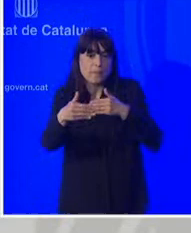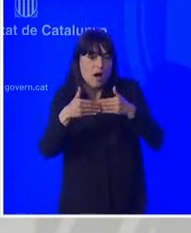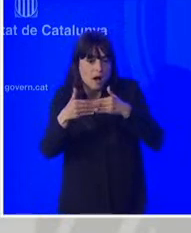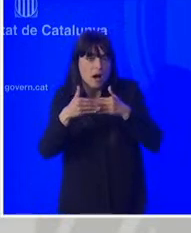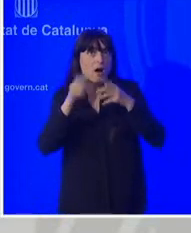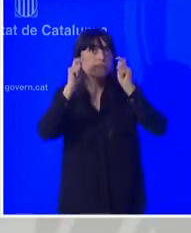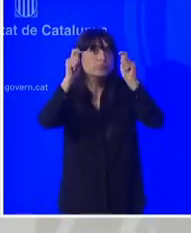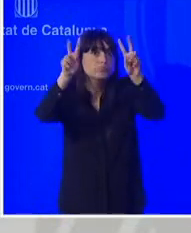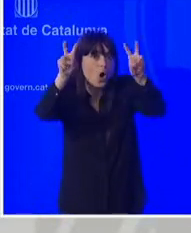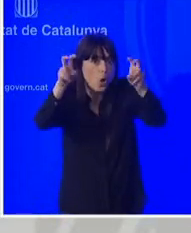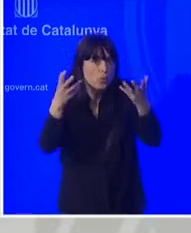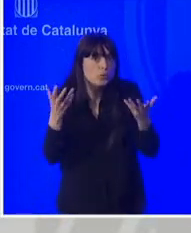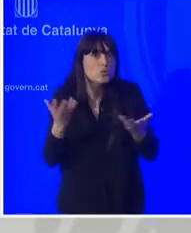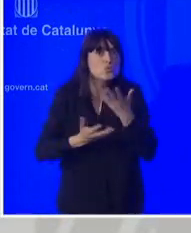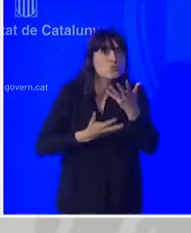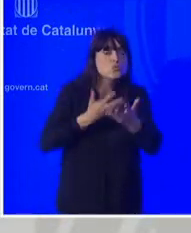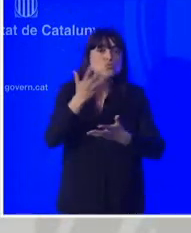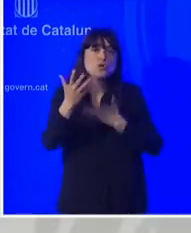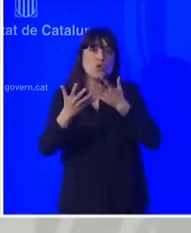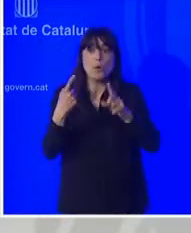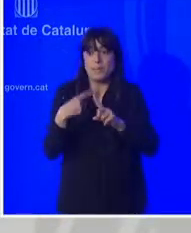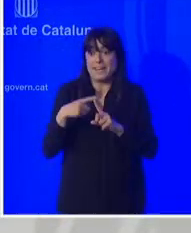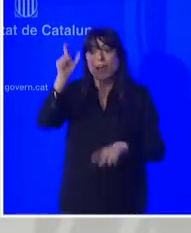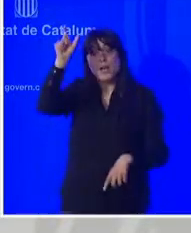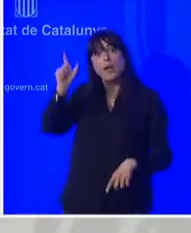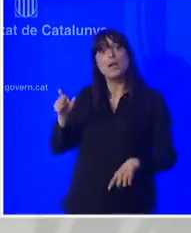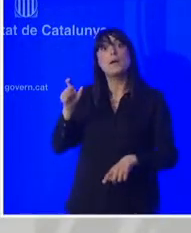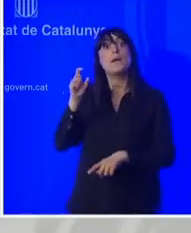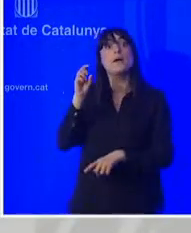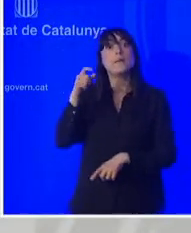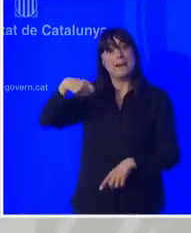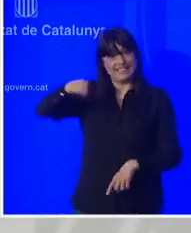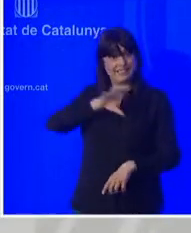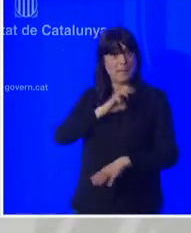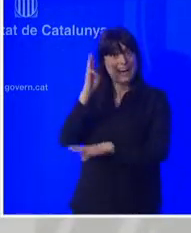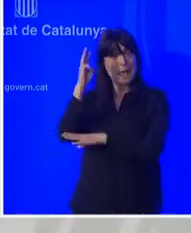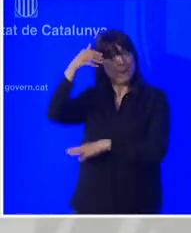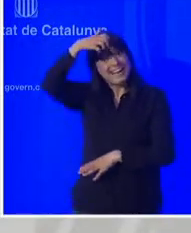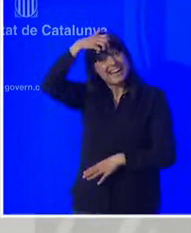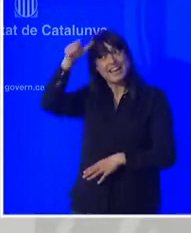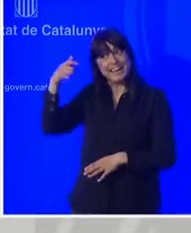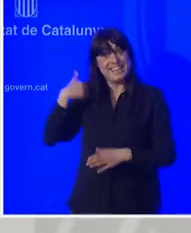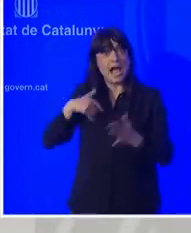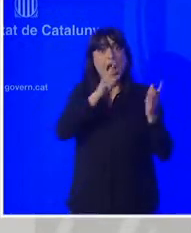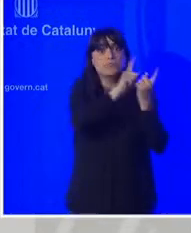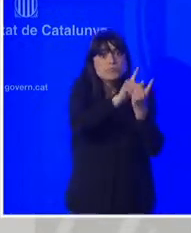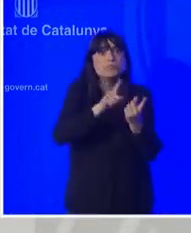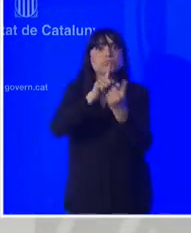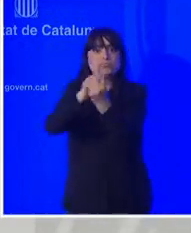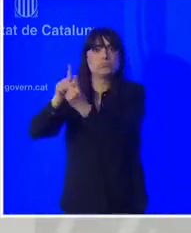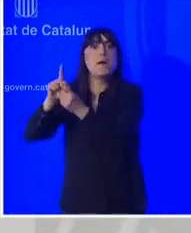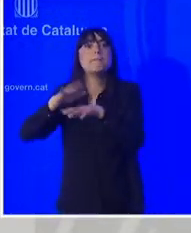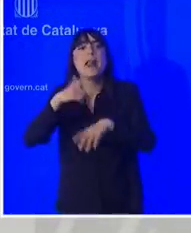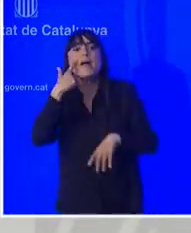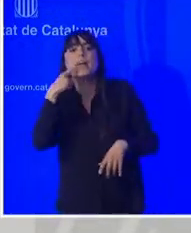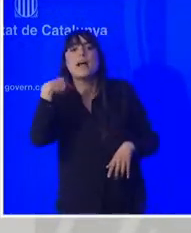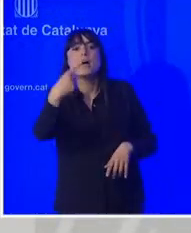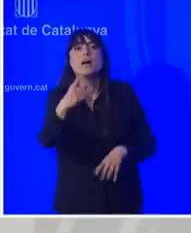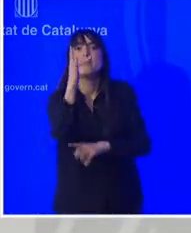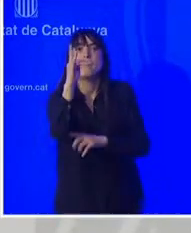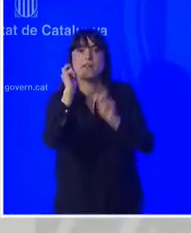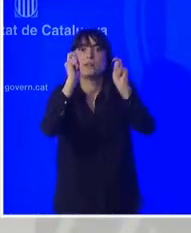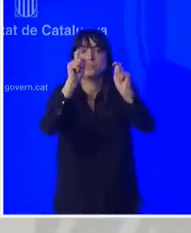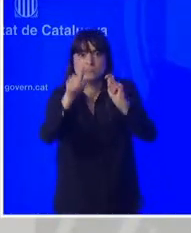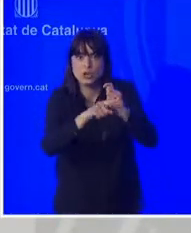roda de consultes pel debat d'investidura aquest divendres o si vostès s'han conjurat per un nou govern compactit